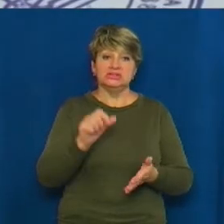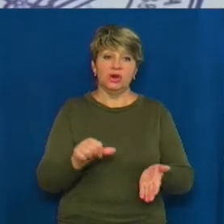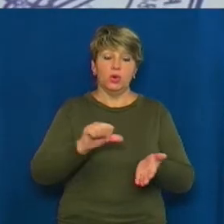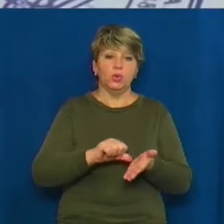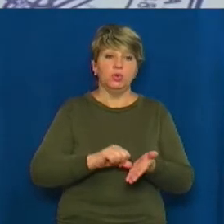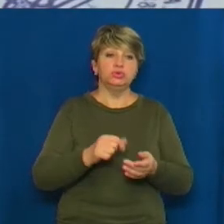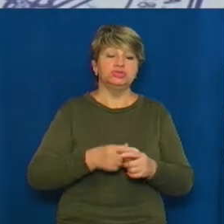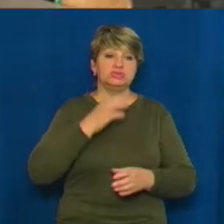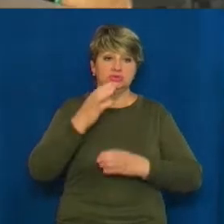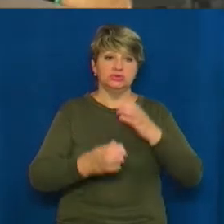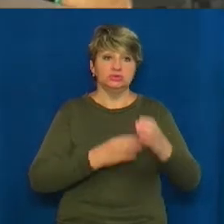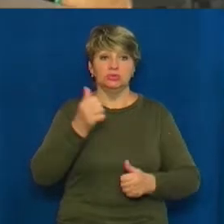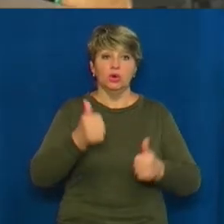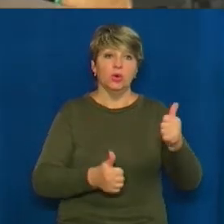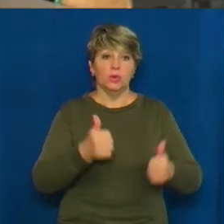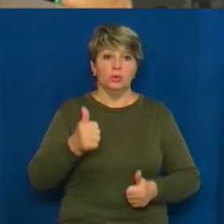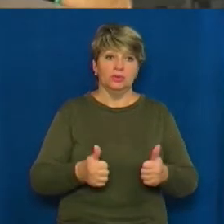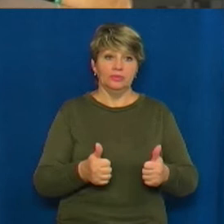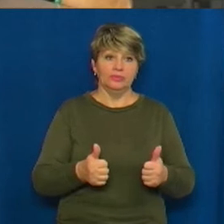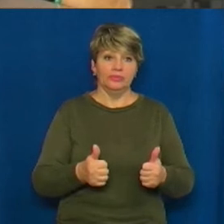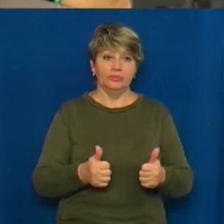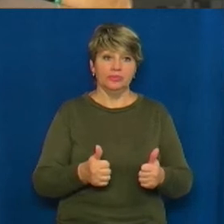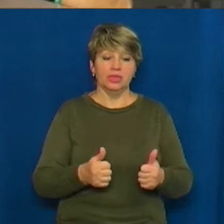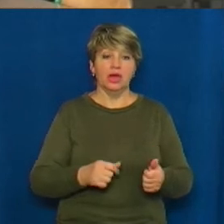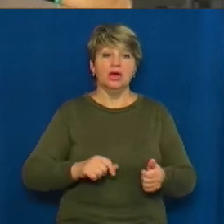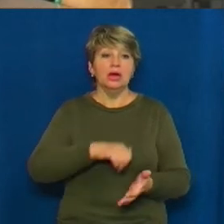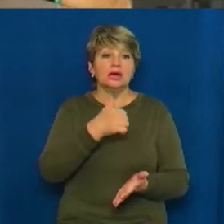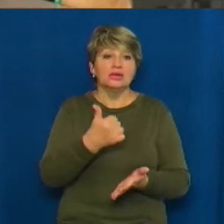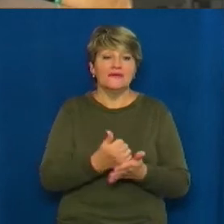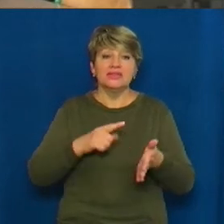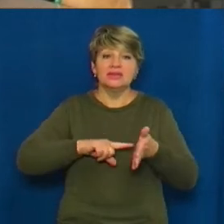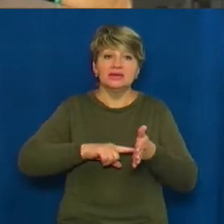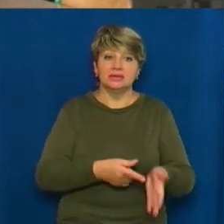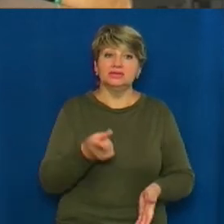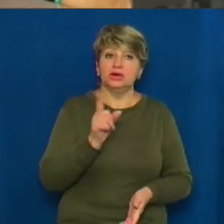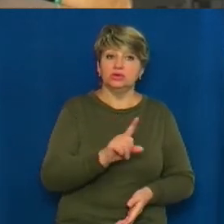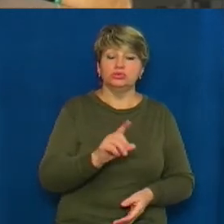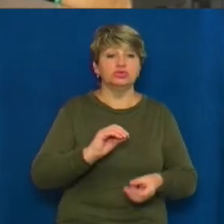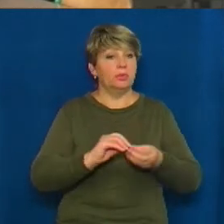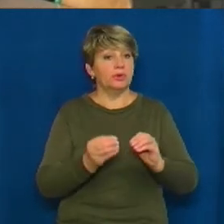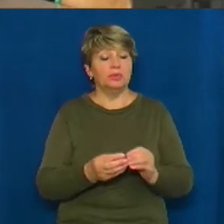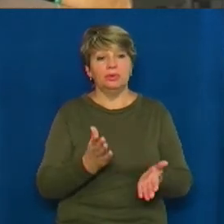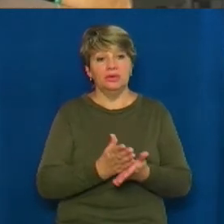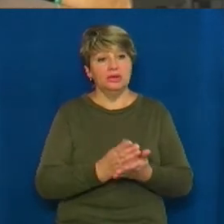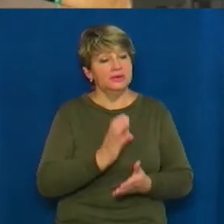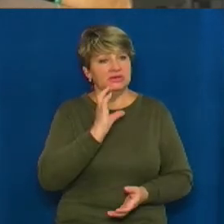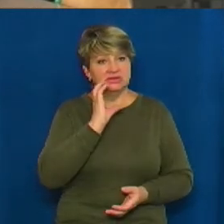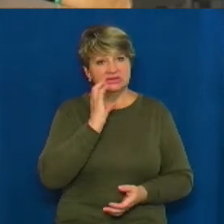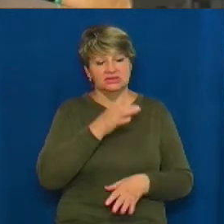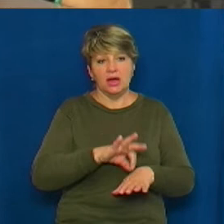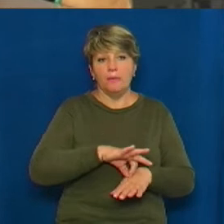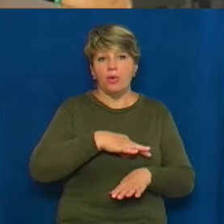наукових і мистецьких робіт. Акцент на тому, що проблема є дуже болючою, але що вона є